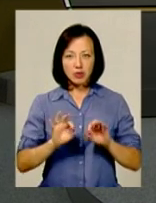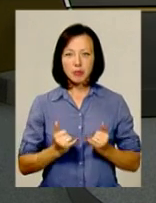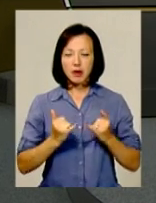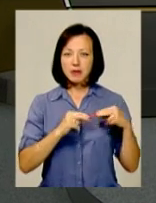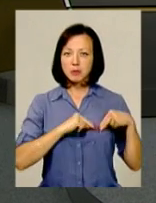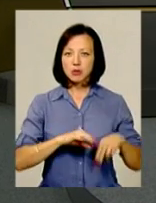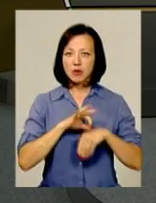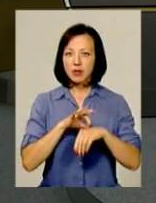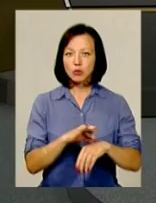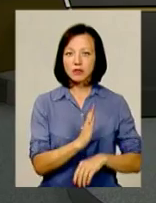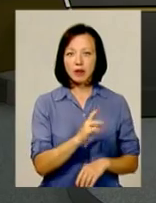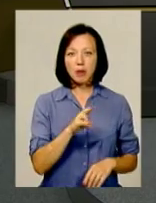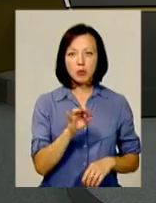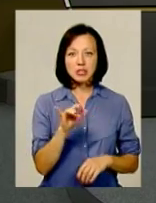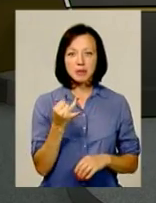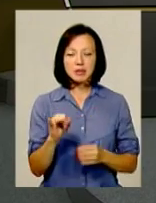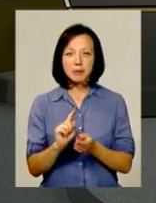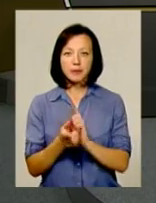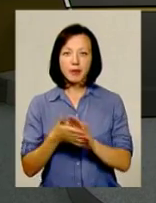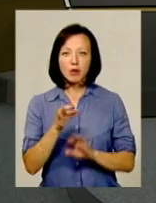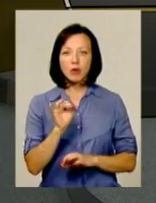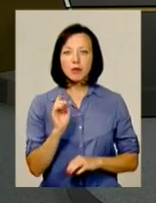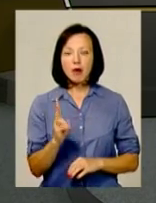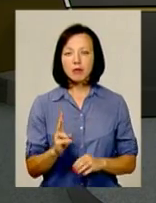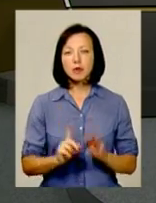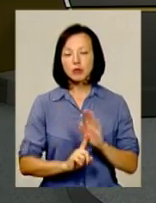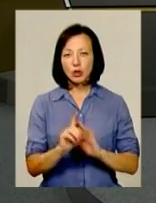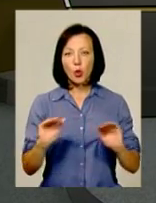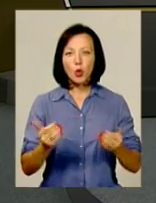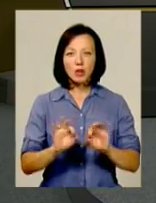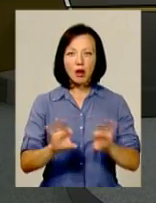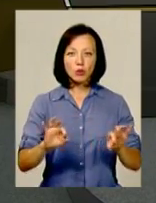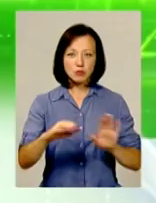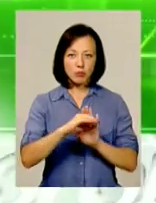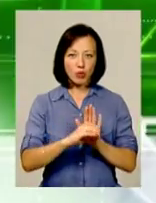Віталій Постемський та Ольга Рибак. І на початку короткий анонс передачі.